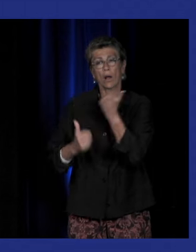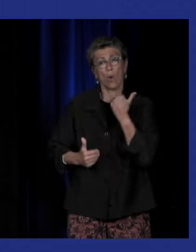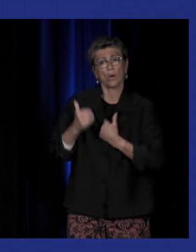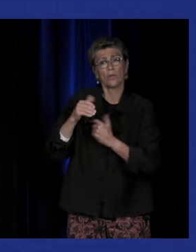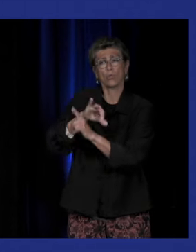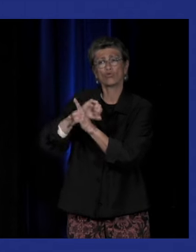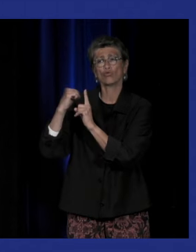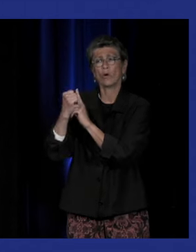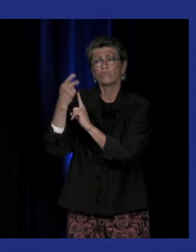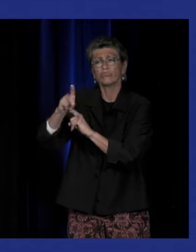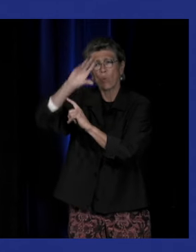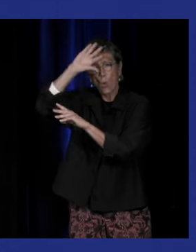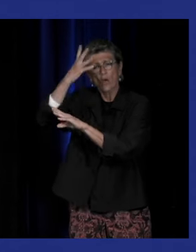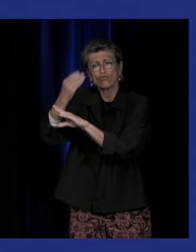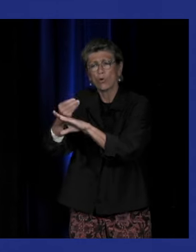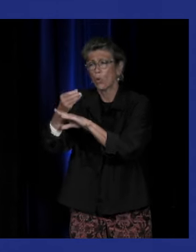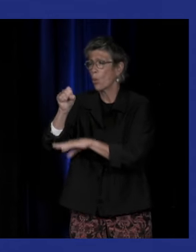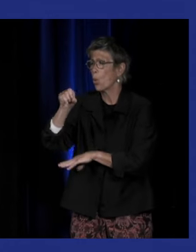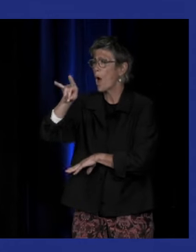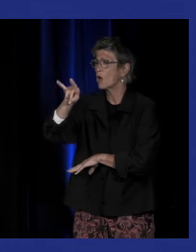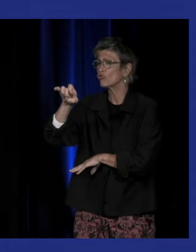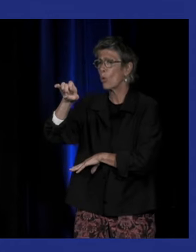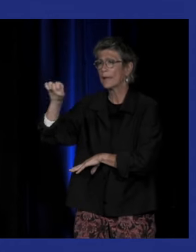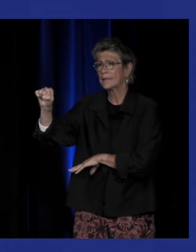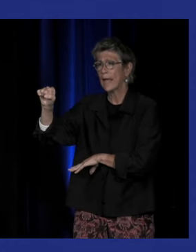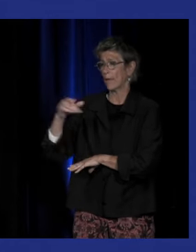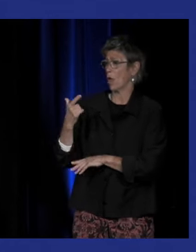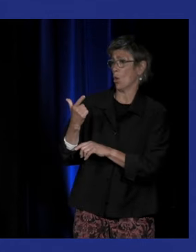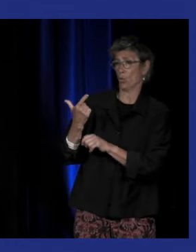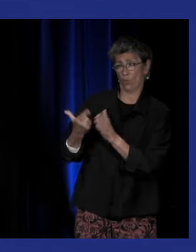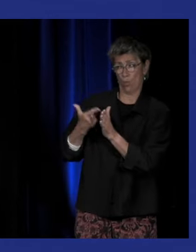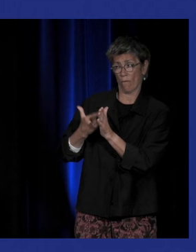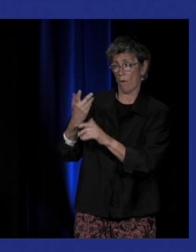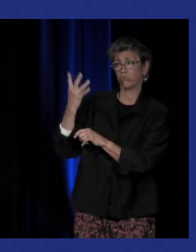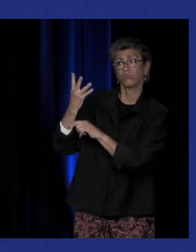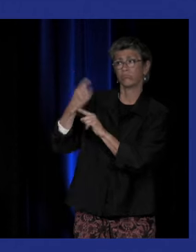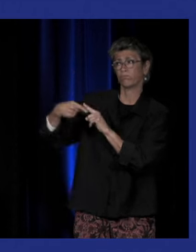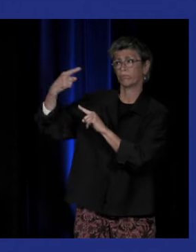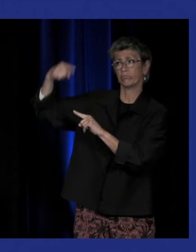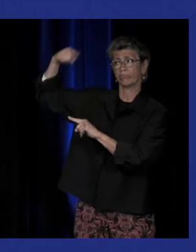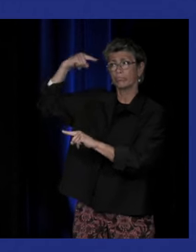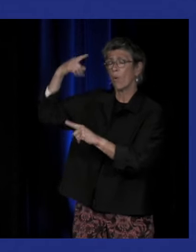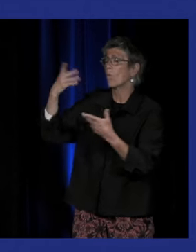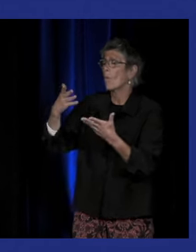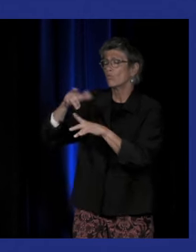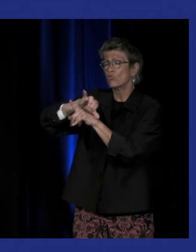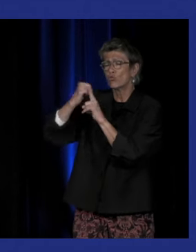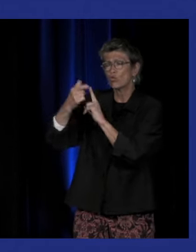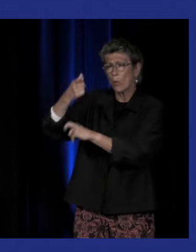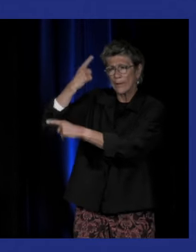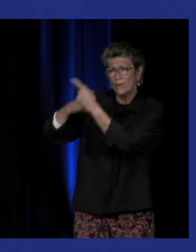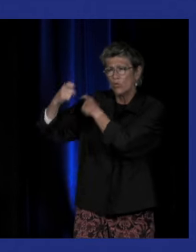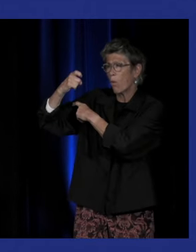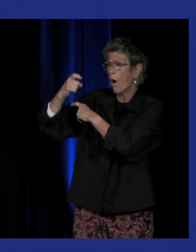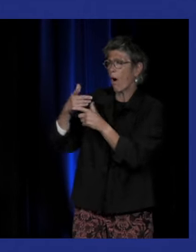Société de l'EHESS. Les deux premières tables rondes ont permis de retracer la socio-histoire du handicap et de ses institutions,